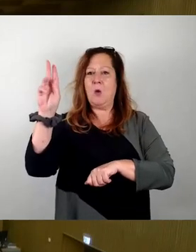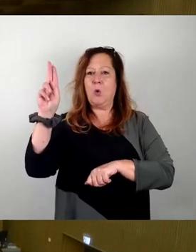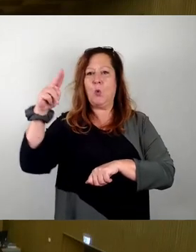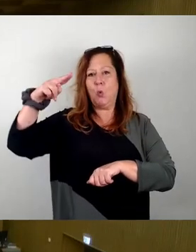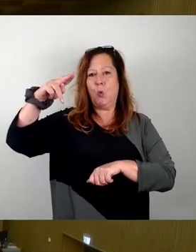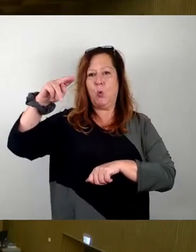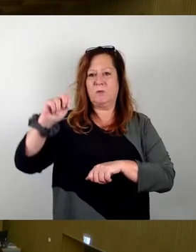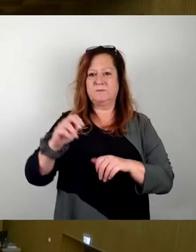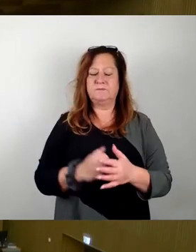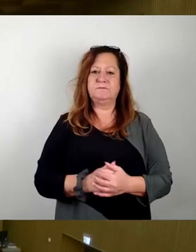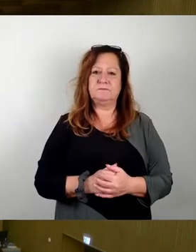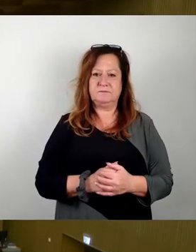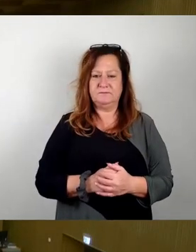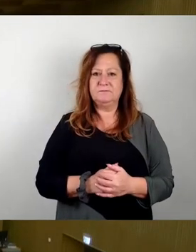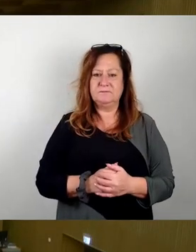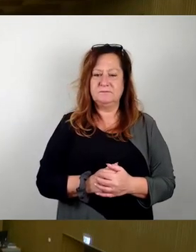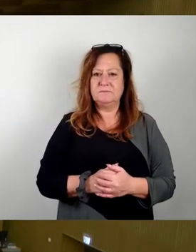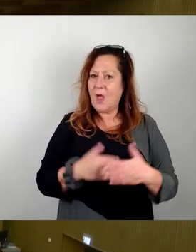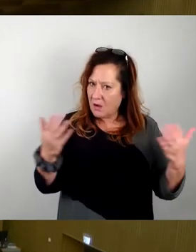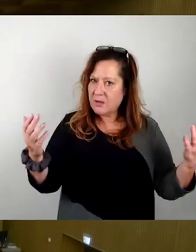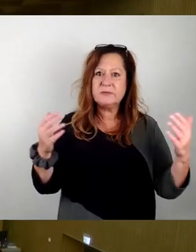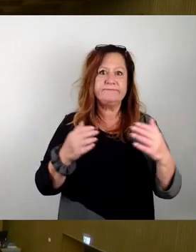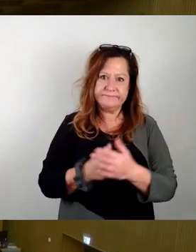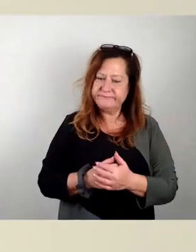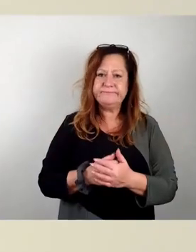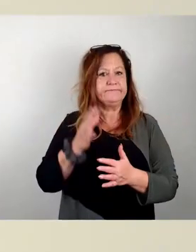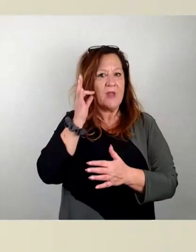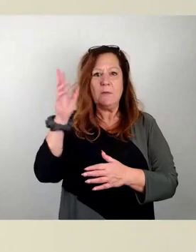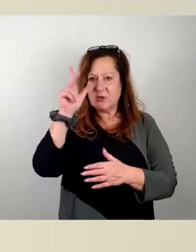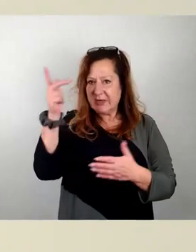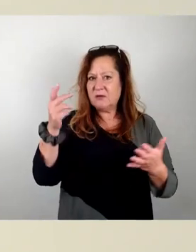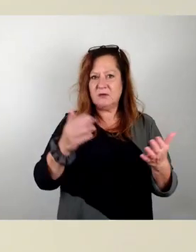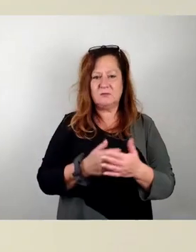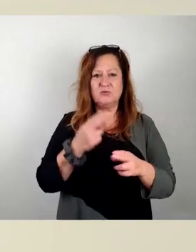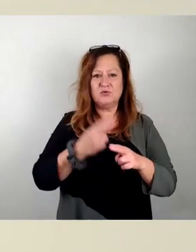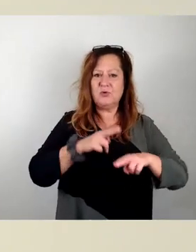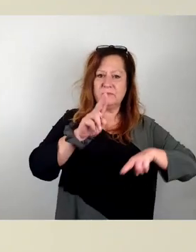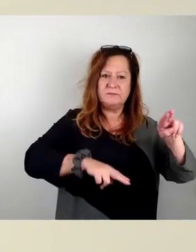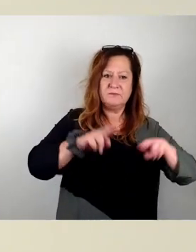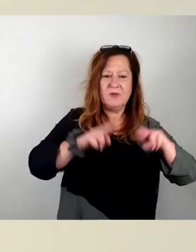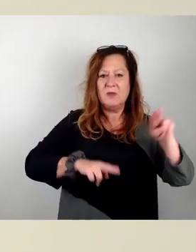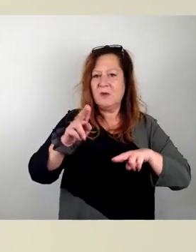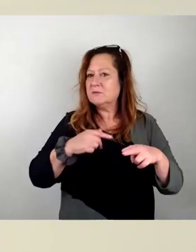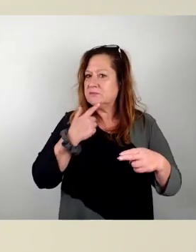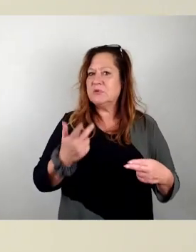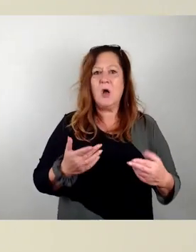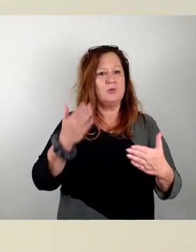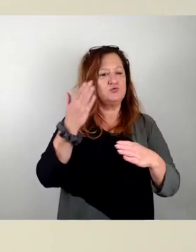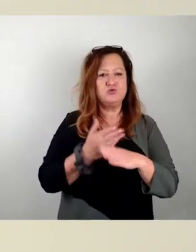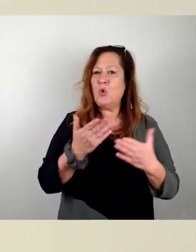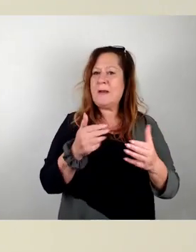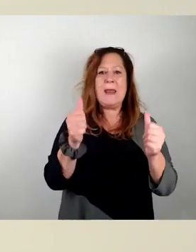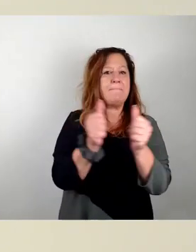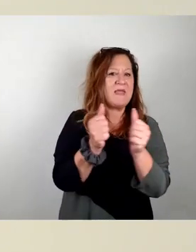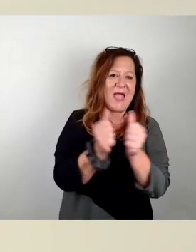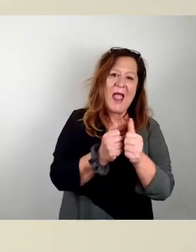Ja, meine sehr geehrten Damen und Herren, es ist schon verschiedentlich gesagt worden, dass es einen umfangreichen mehrjährigen Beteiligungsprozess gegeben